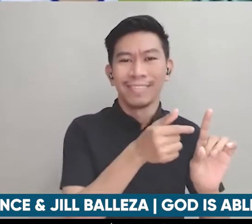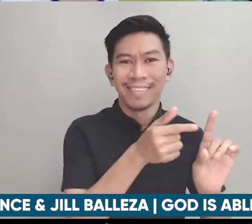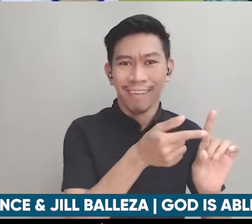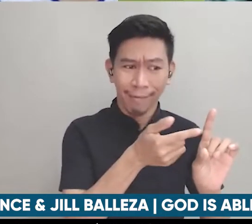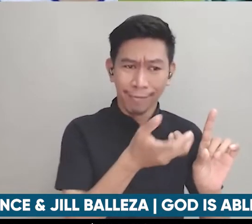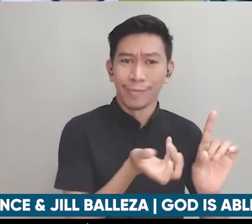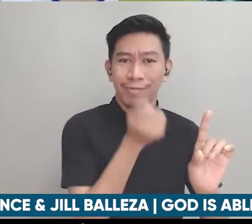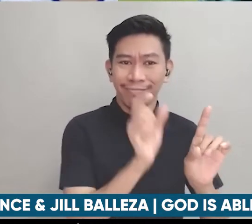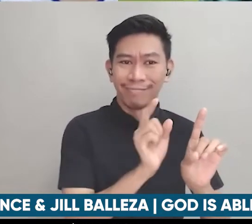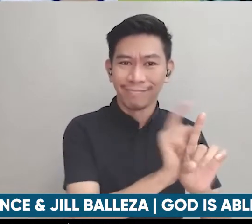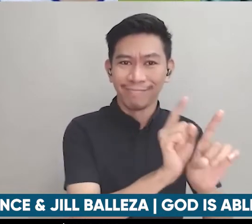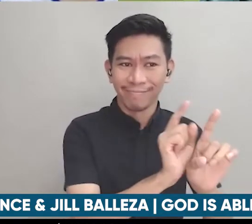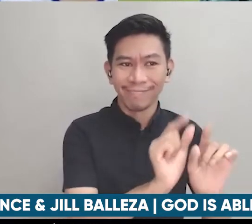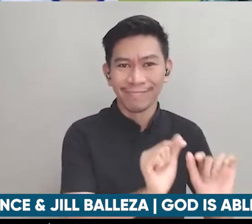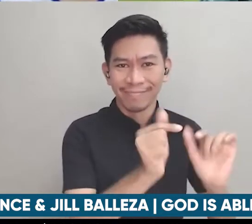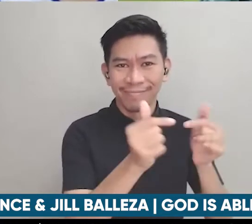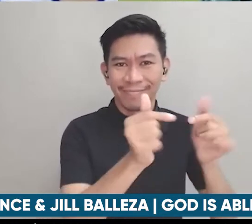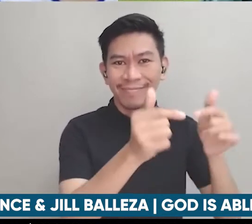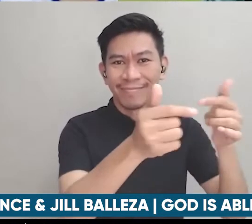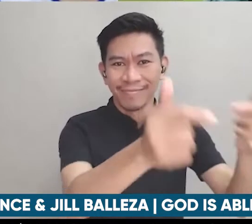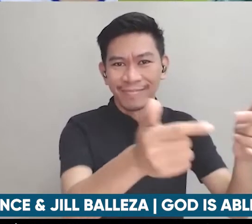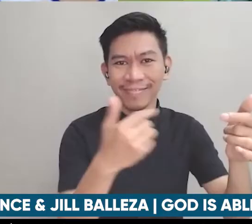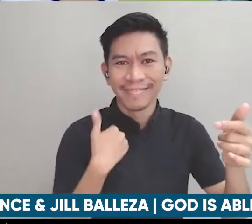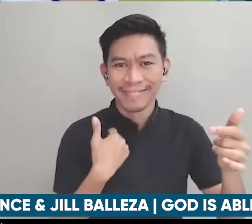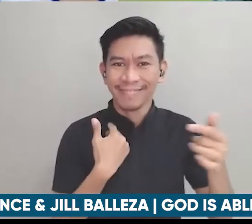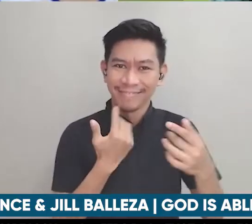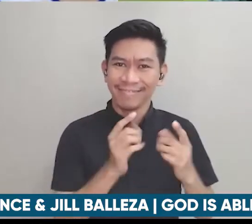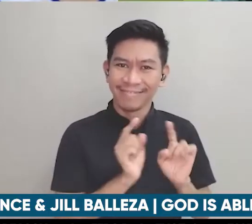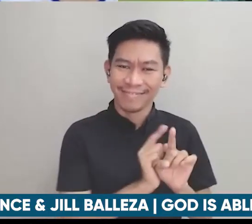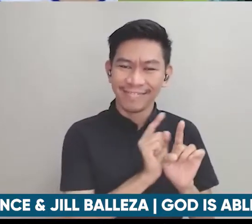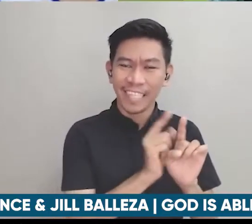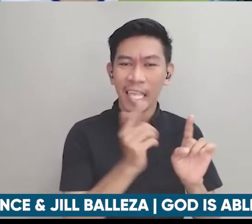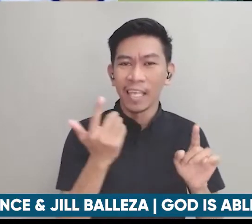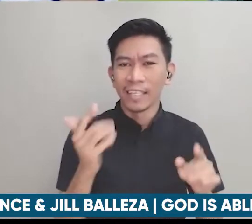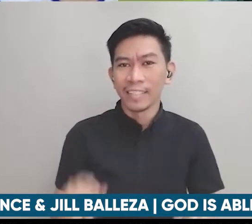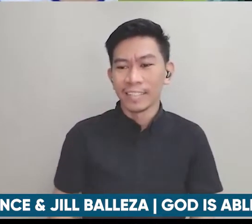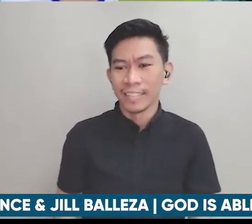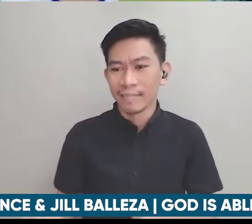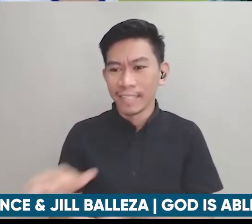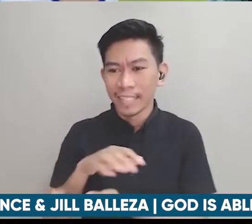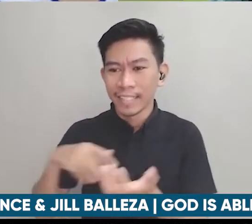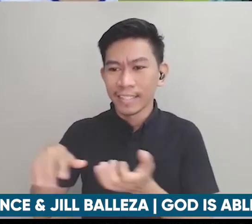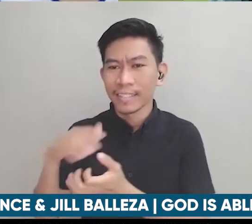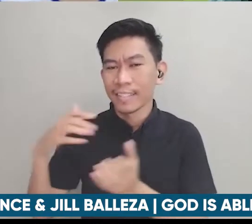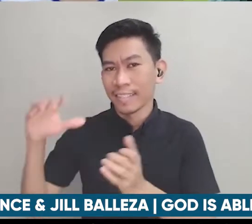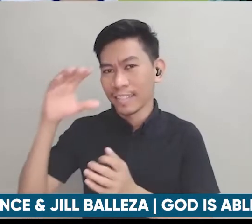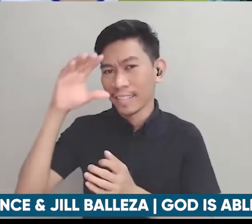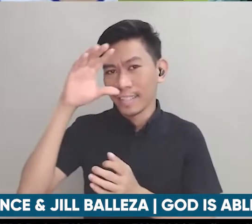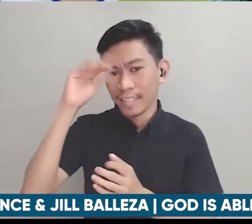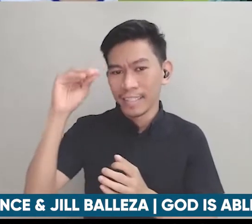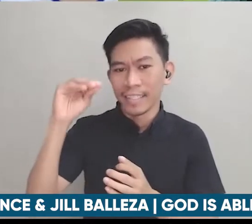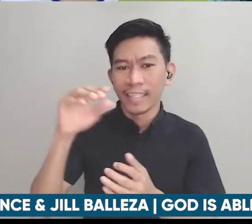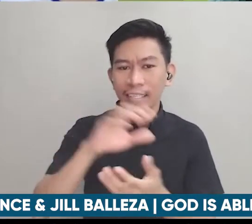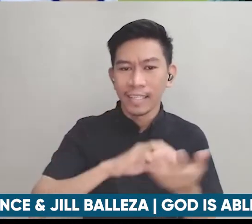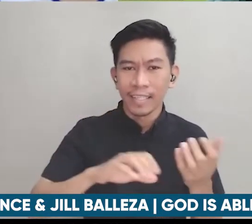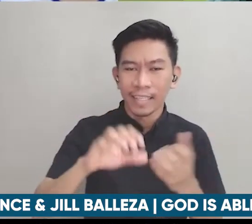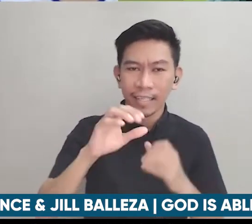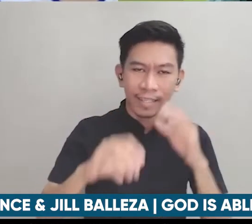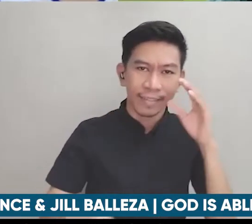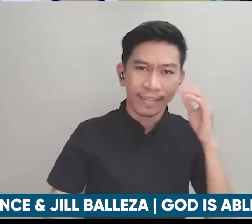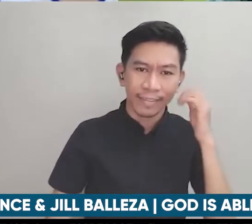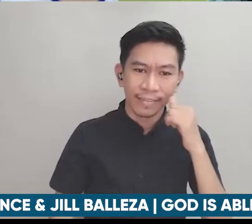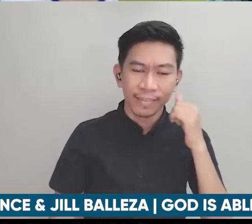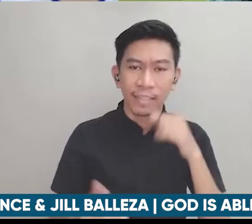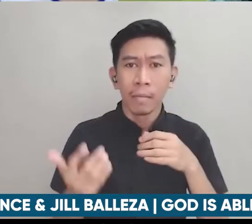praise God not only dun sa mga mixed men couples but even sa PWD sector din